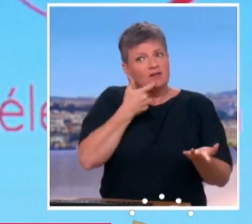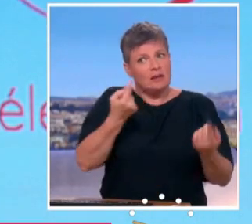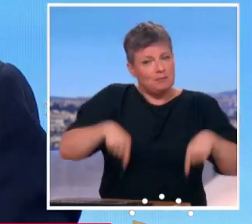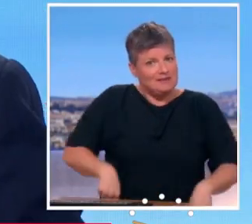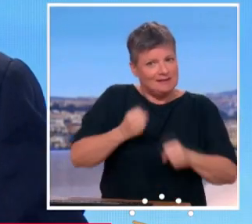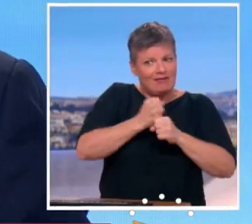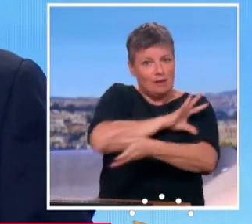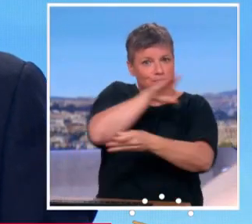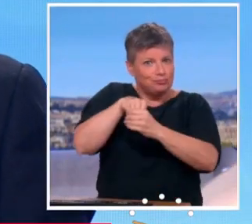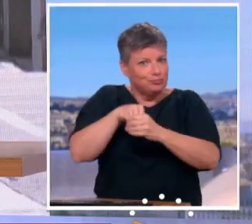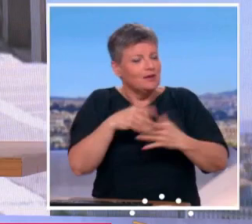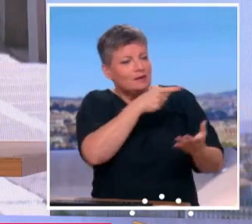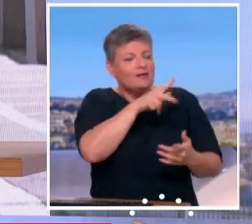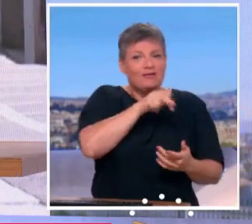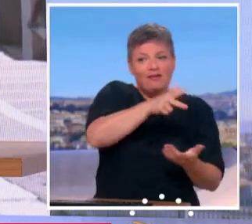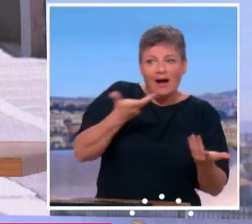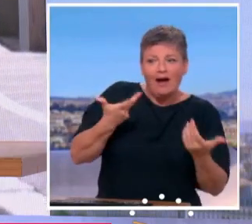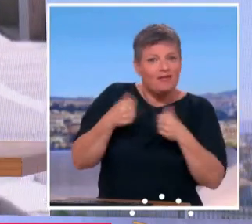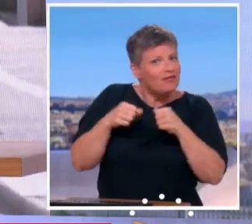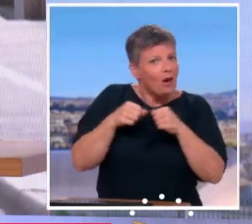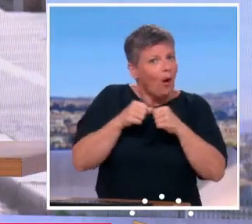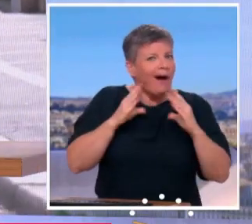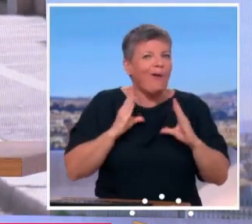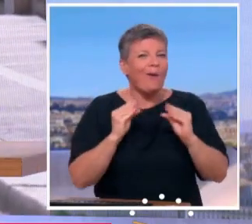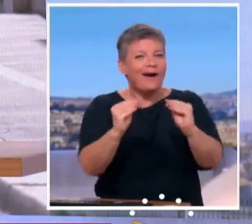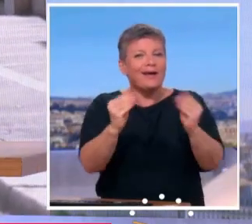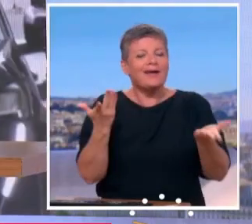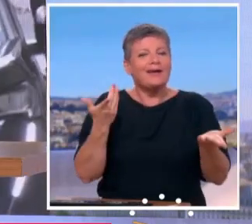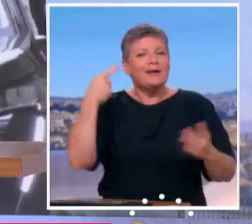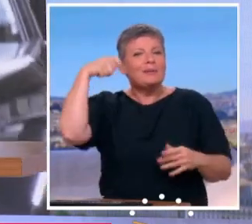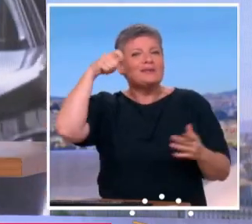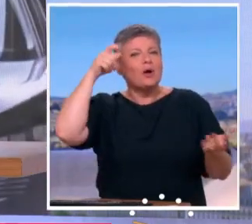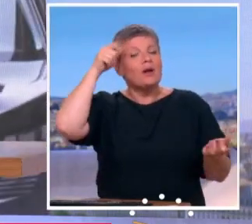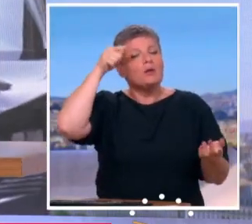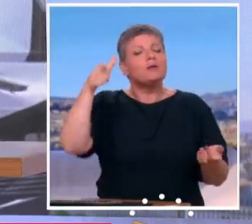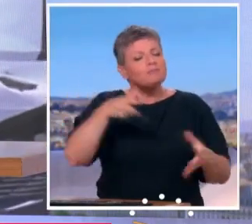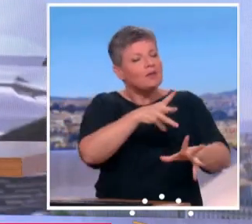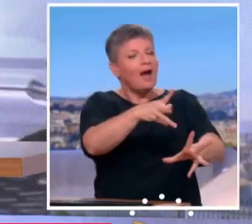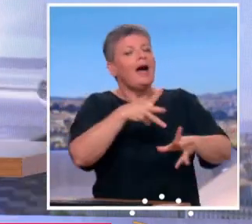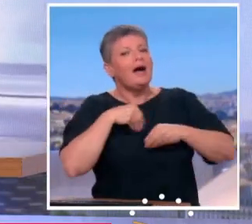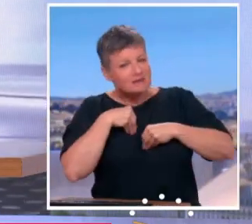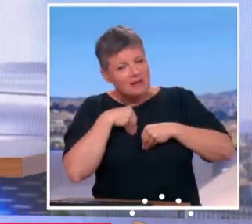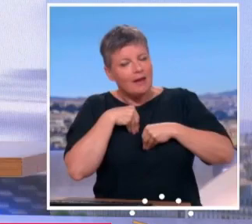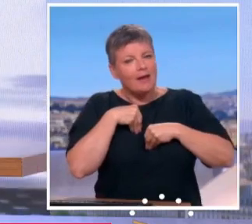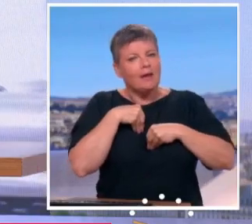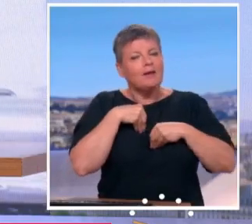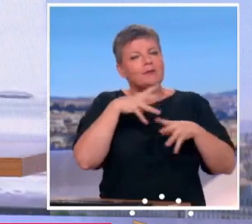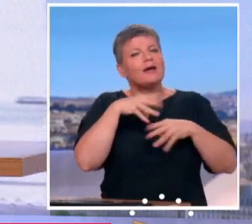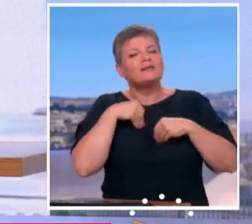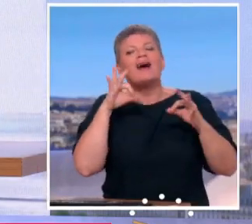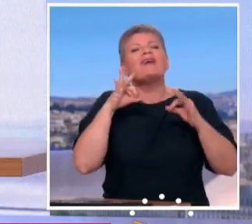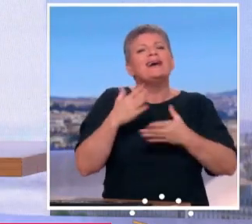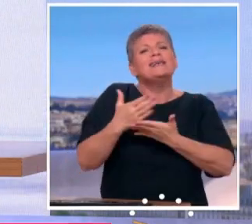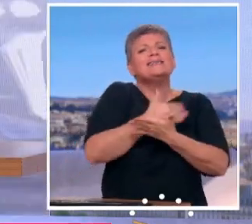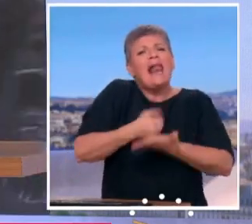Travail, vous serez en première ligne. Comment ça va se traduire concrètement à Le président de République a accepté l'idée d'une conférence sociale sur les bas